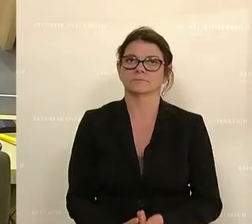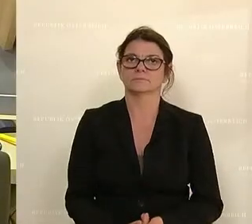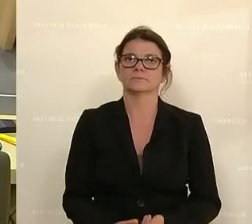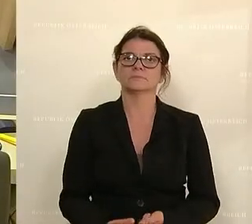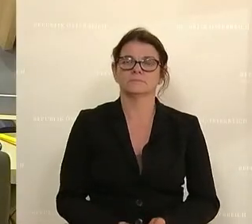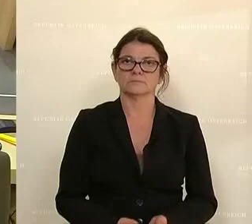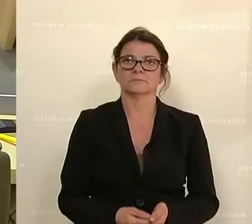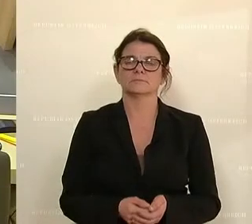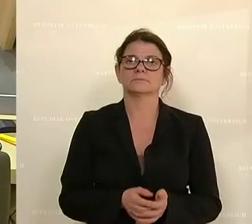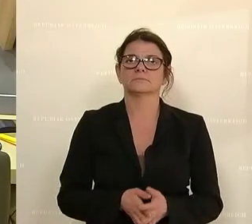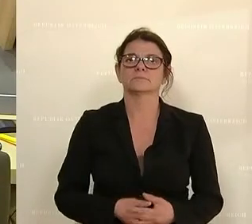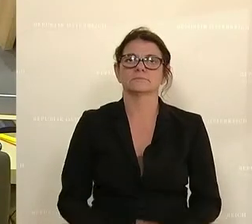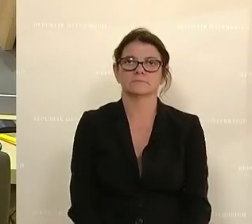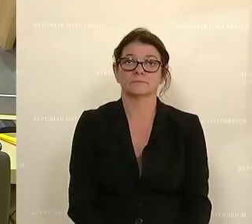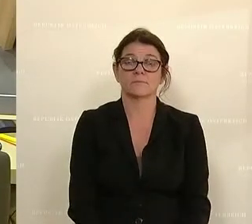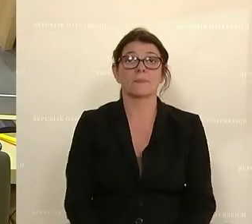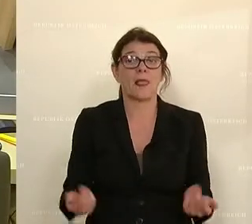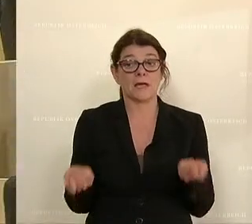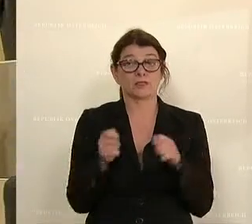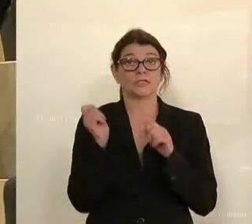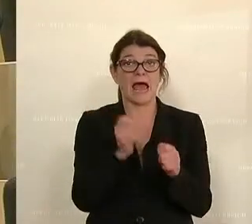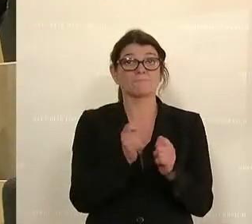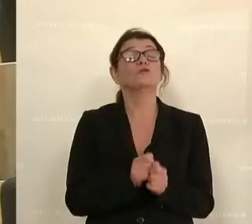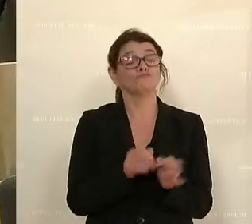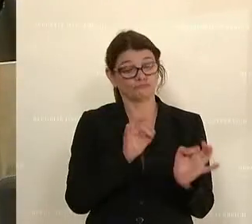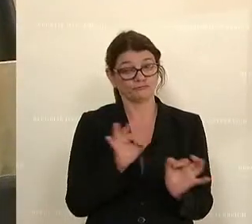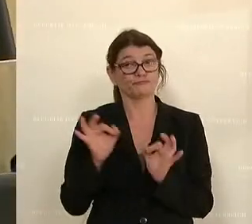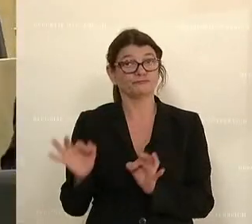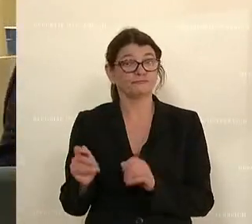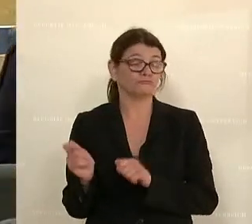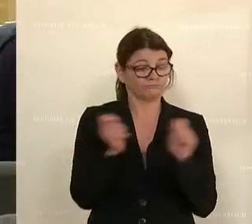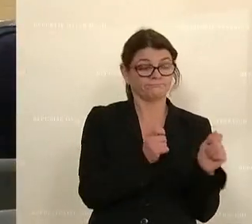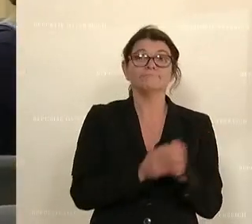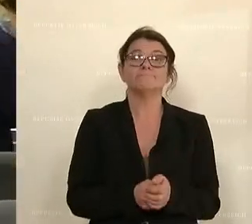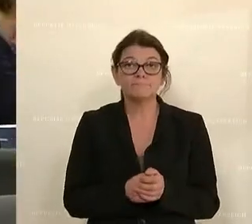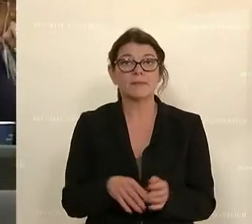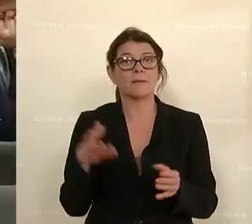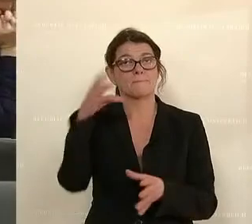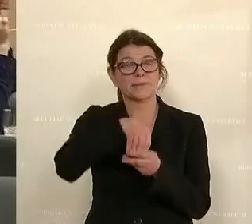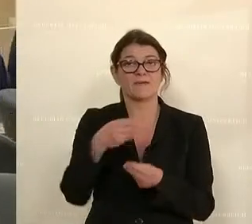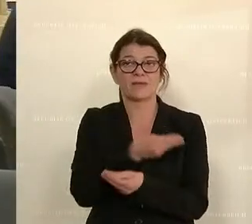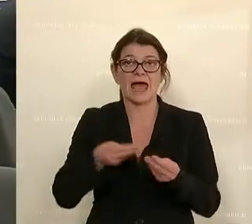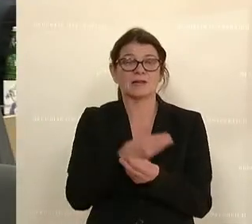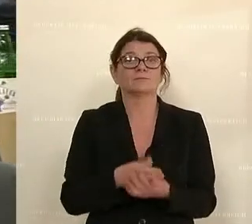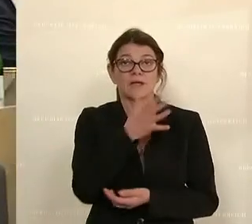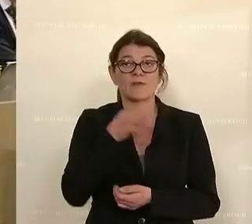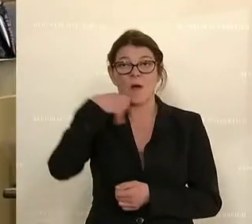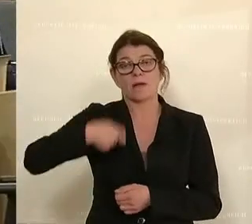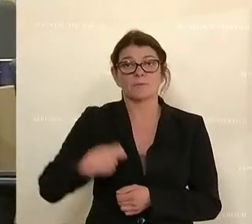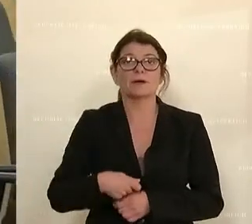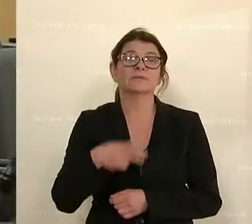Der Abgeordnete Axel Kassecker von der FPÖ. Er sagt, Fachhochschulen sind eine Erfolgsgeschichte.